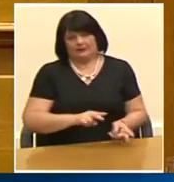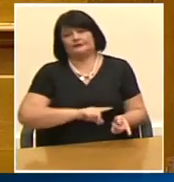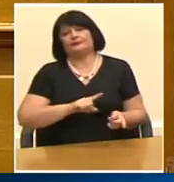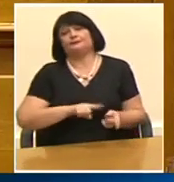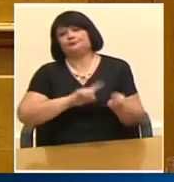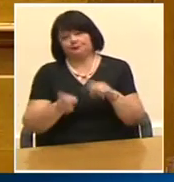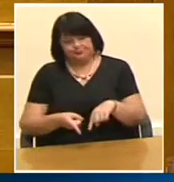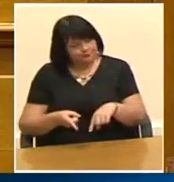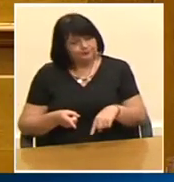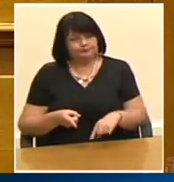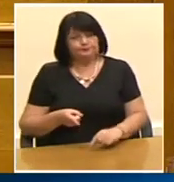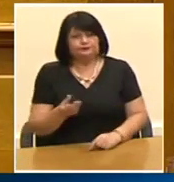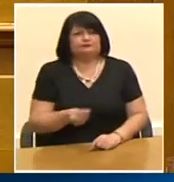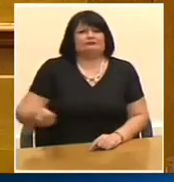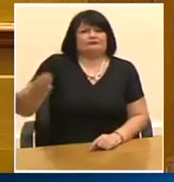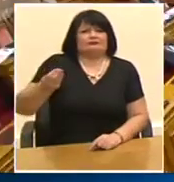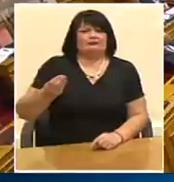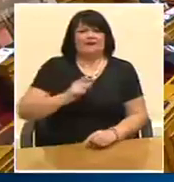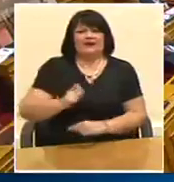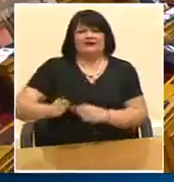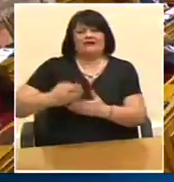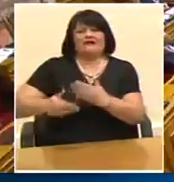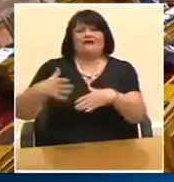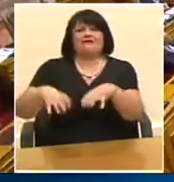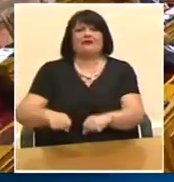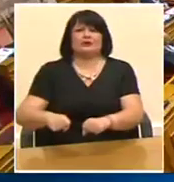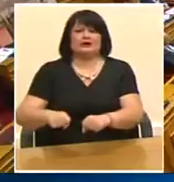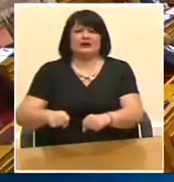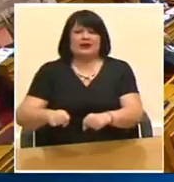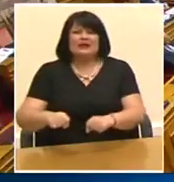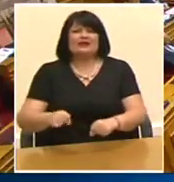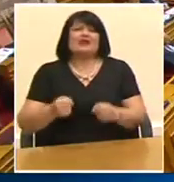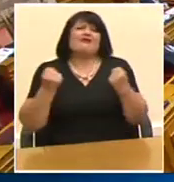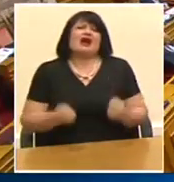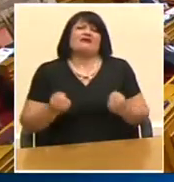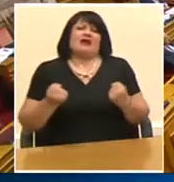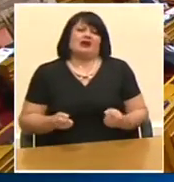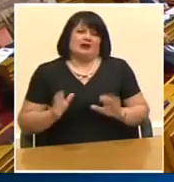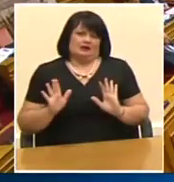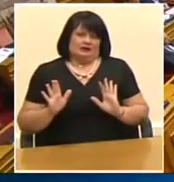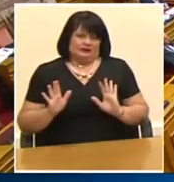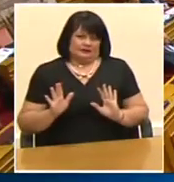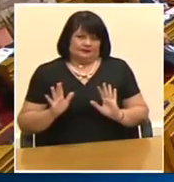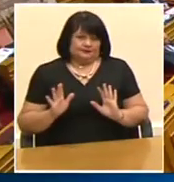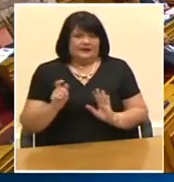πρόσθετα γραφειοκρατικά και δημοσιονομικά βάρη θα φέρει Για τα γραφειοκρατικά θα σας αφήσω να τα